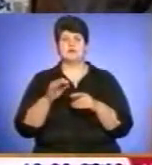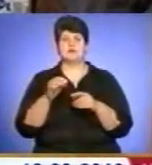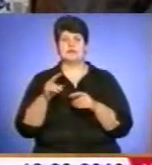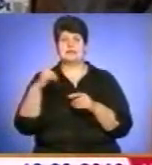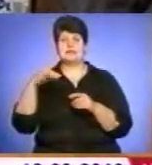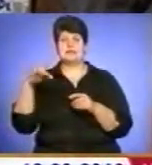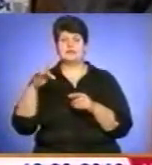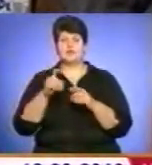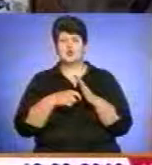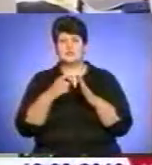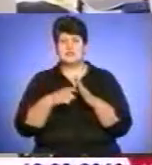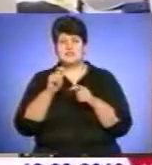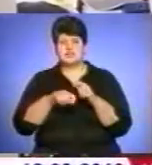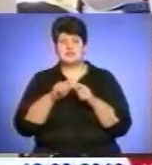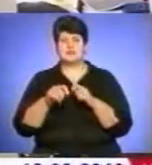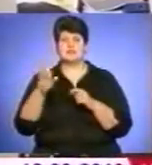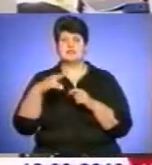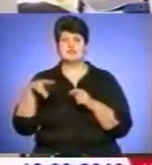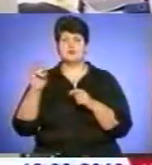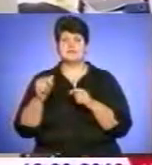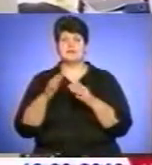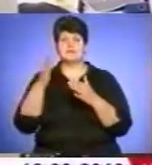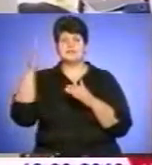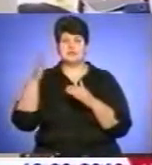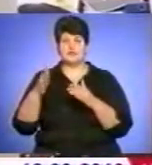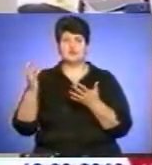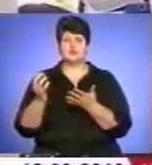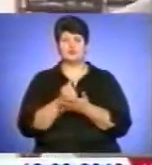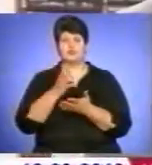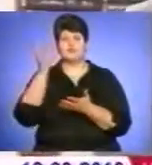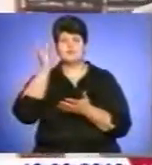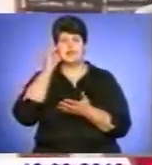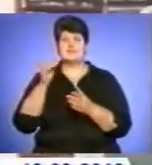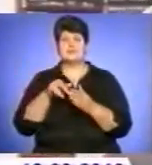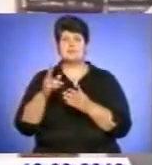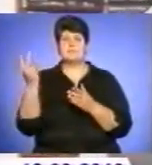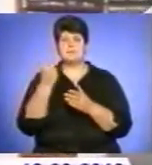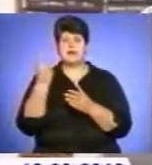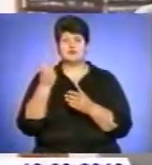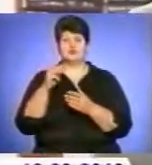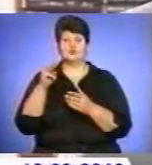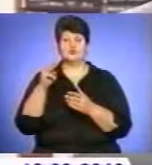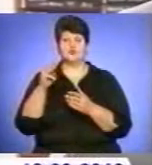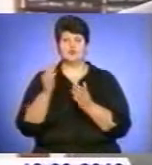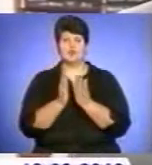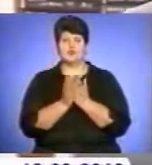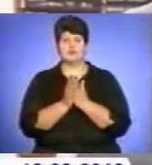стінок. Науковці підбили підсумки роботи за рік, здобутком вважають вихід першого тому енциклопедії НТШ.